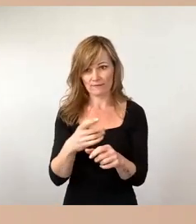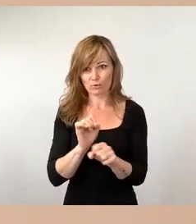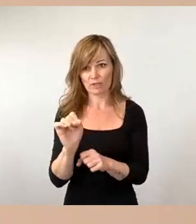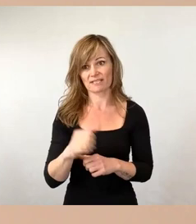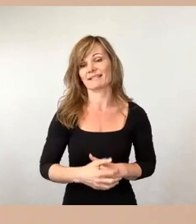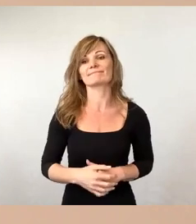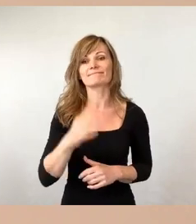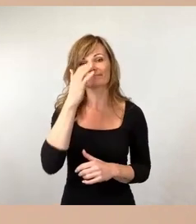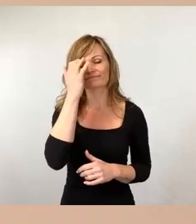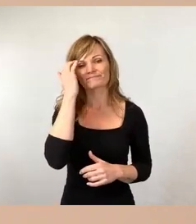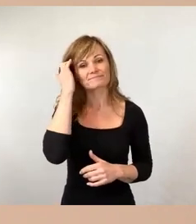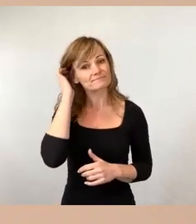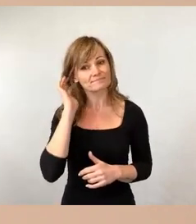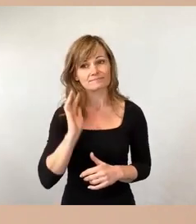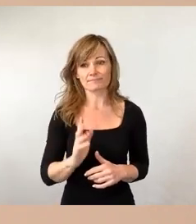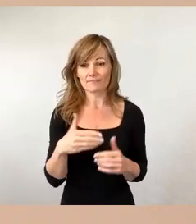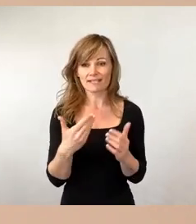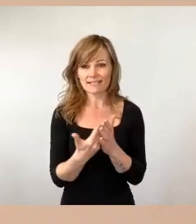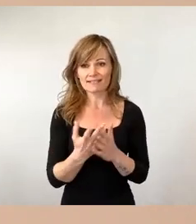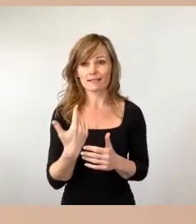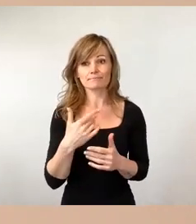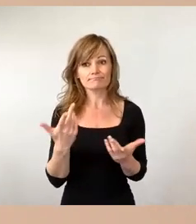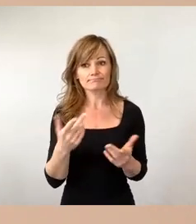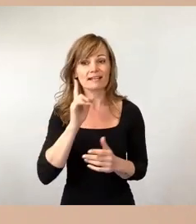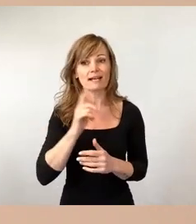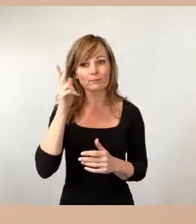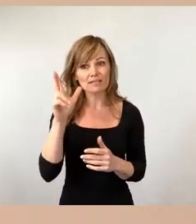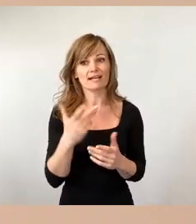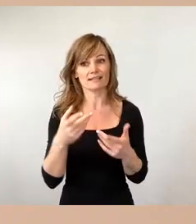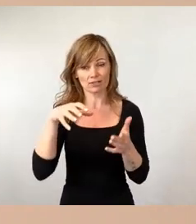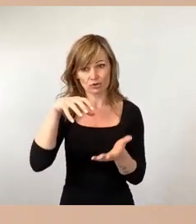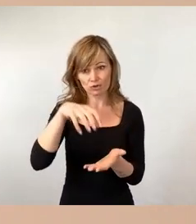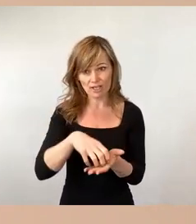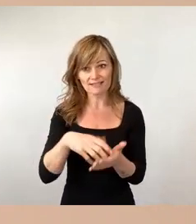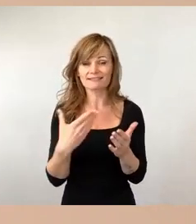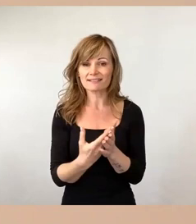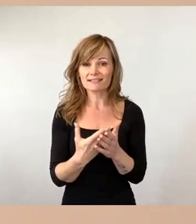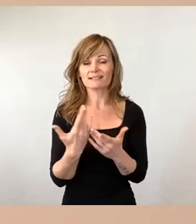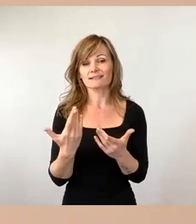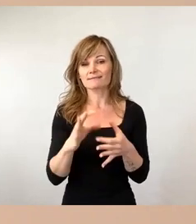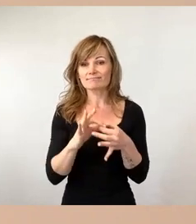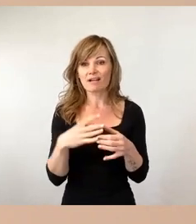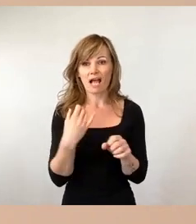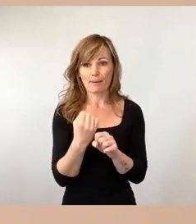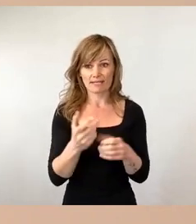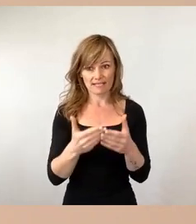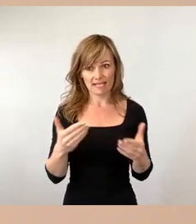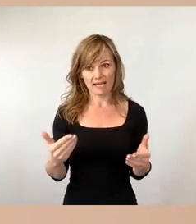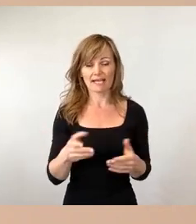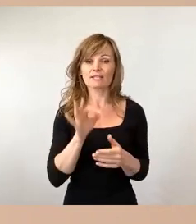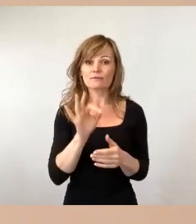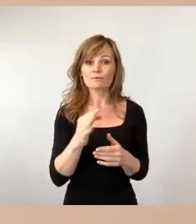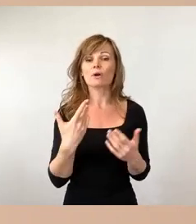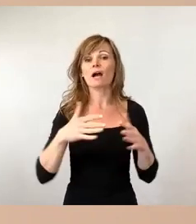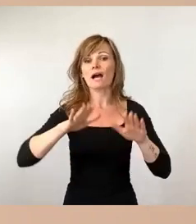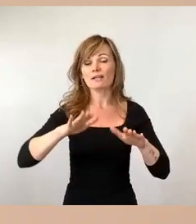Insofern, werte Damen und Herren, die Stadt hat das Instrument der Arbeitsgelegenheiten auch für Asylbewerber schon immer nicht